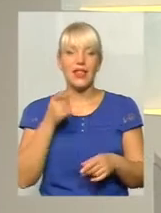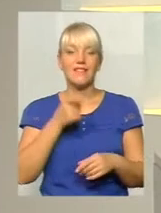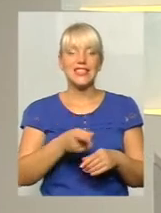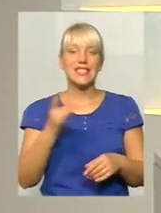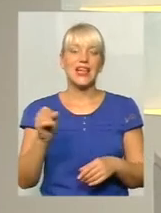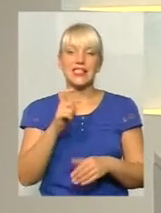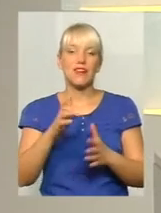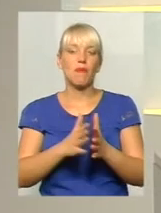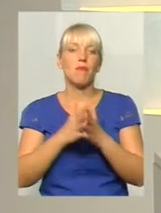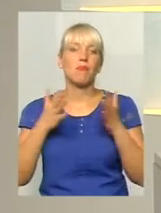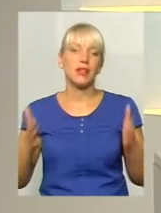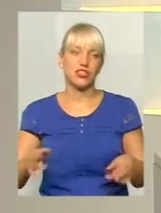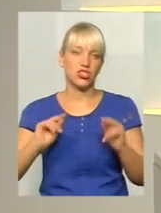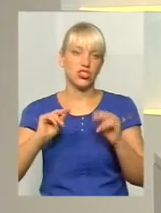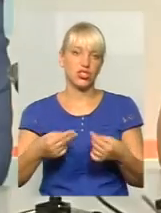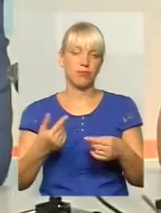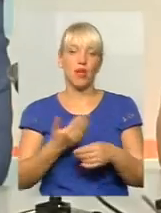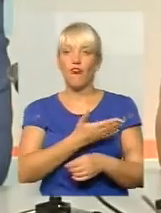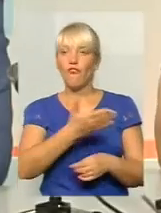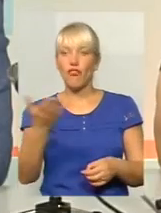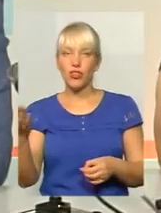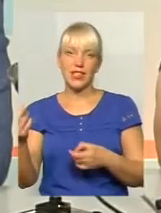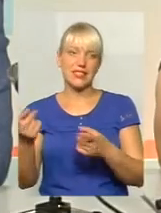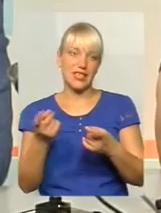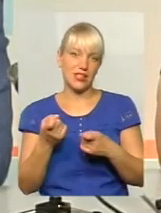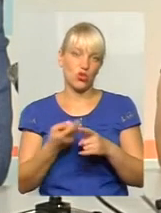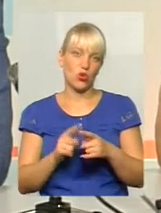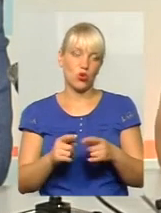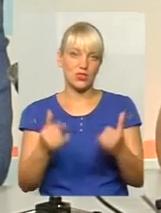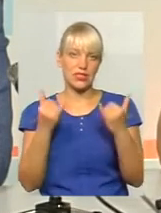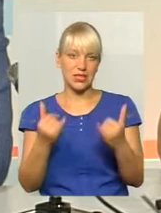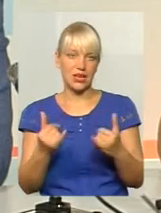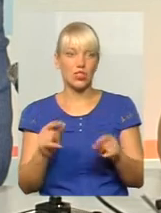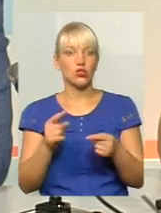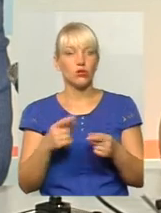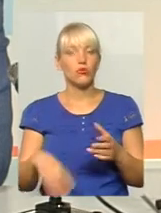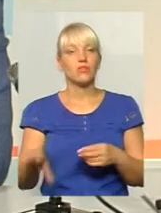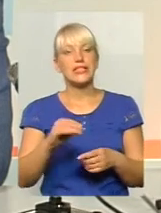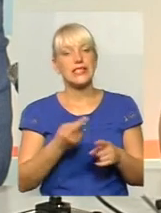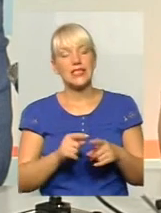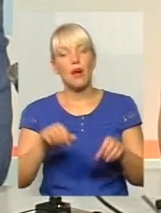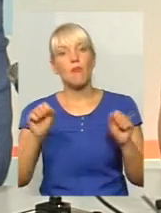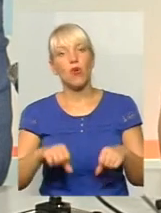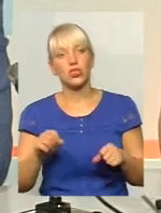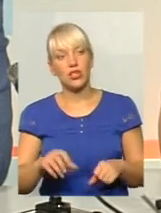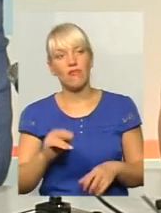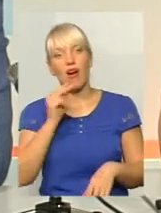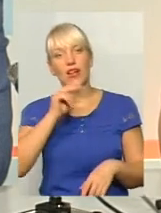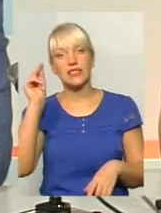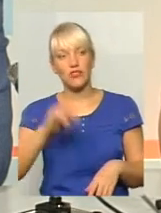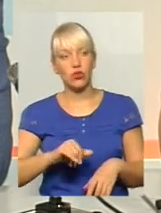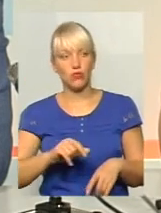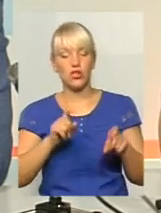більший, ніж вони задіють його зараз. Тому все можливо. А звинувачувати